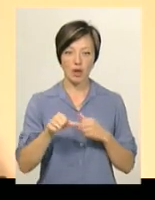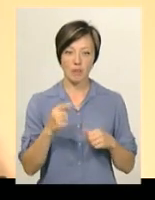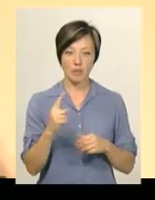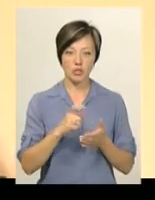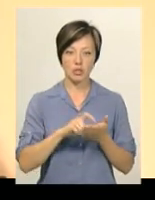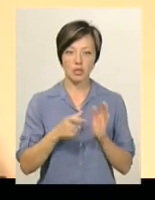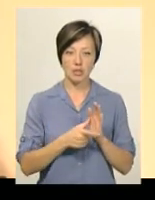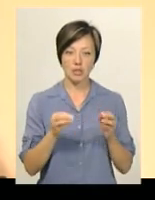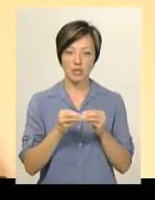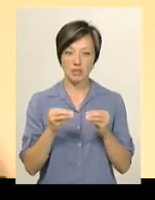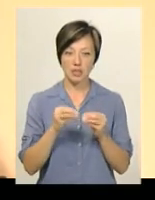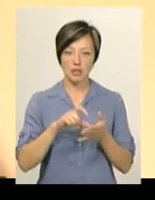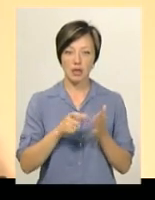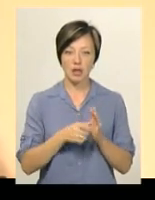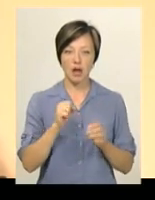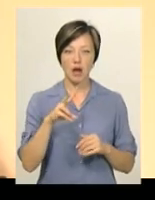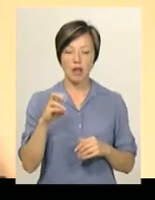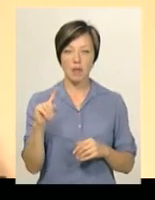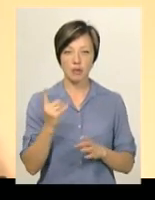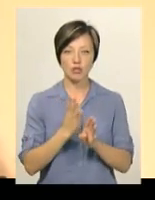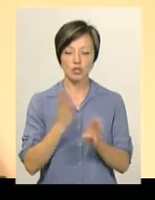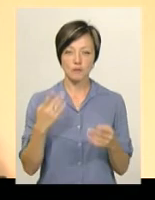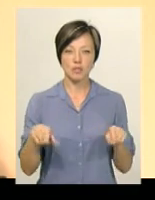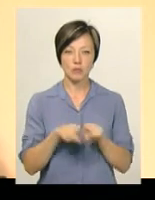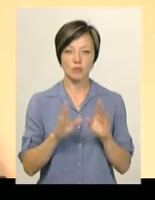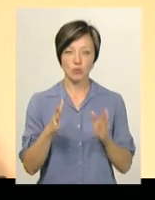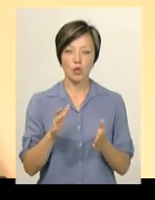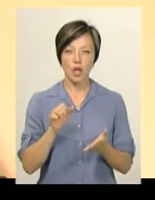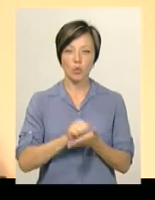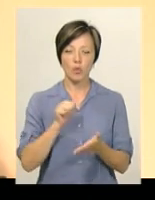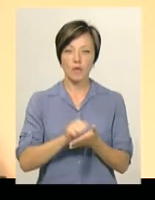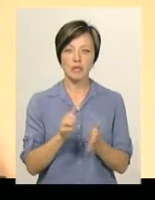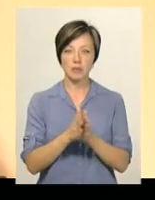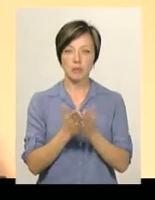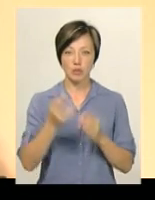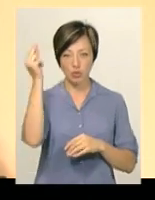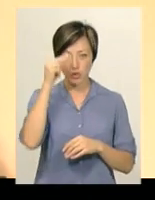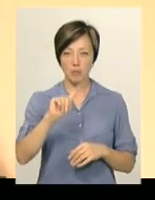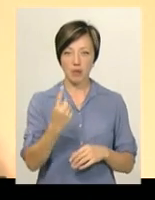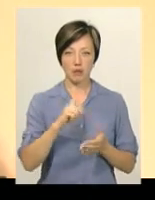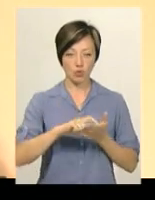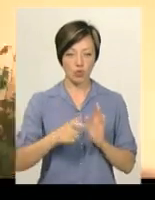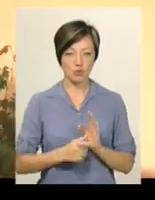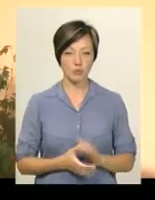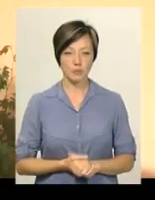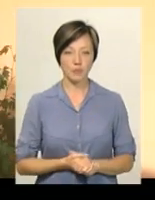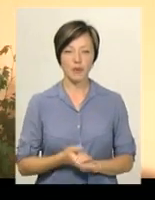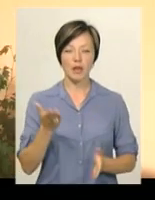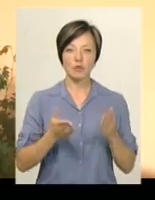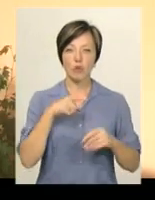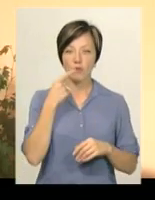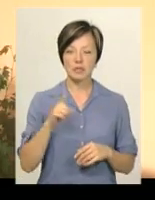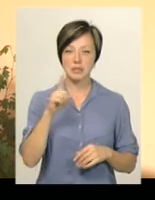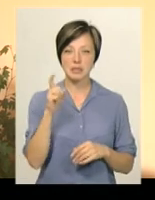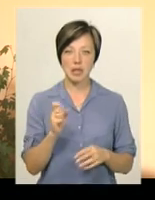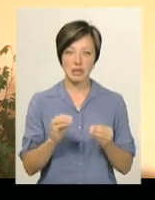перших класів та десятих класів, але в першу чергу все ж таки будуть відруковуватись підручники для першого класу. Якщо ми говоримо